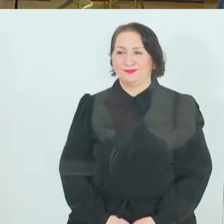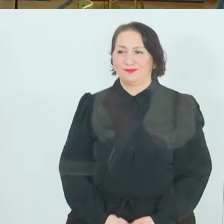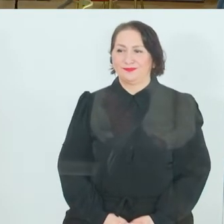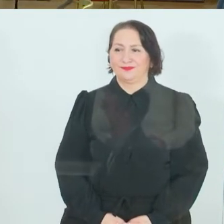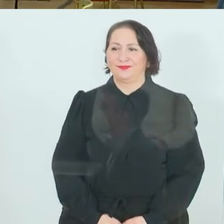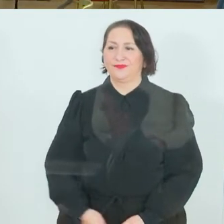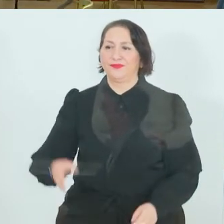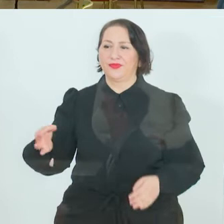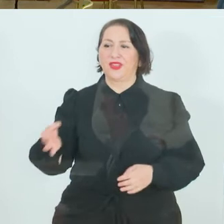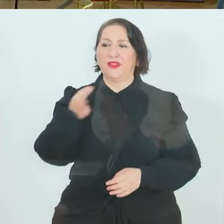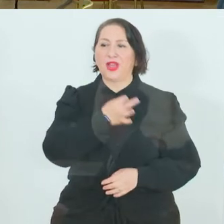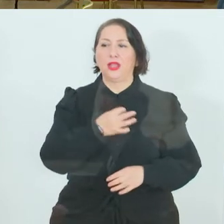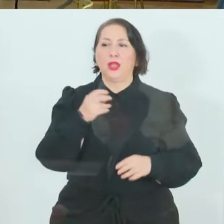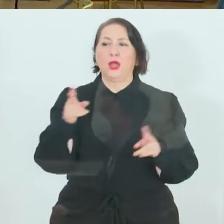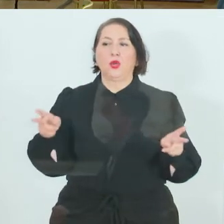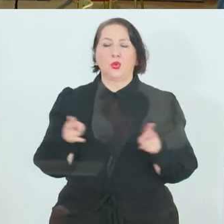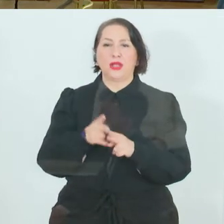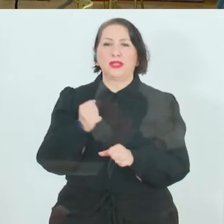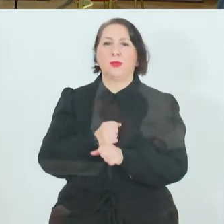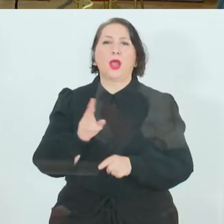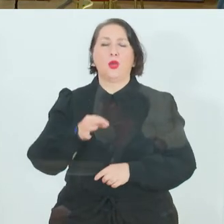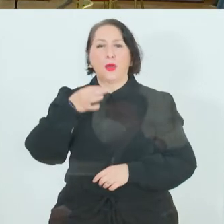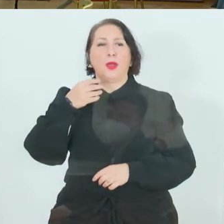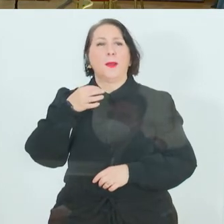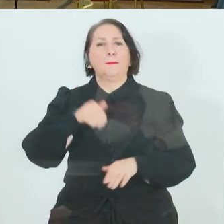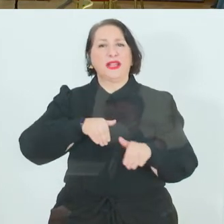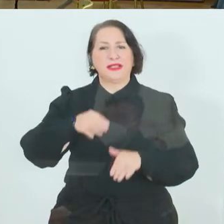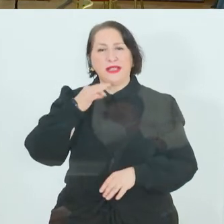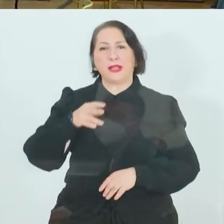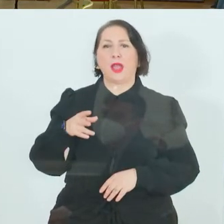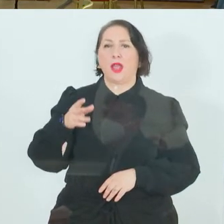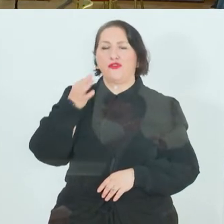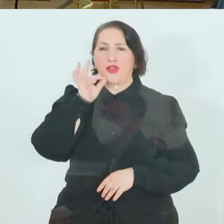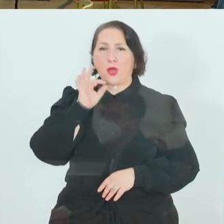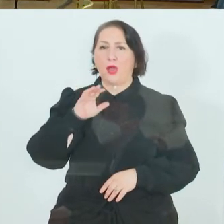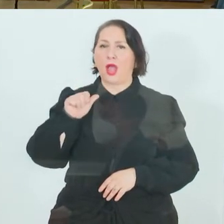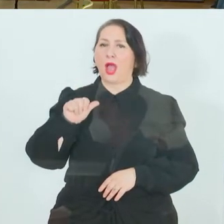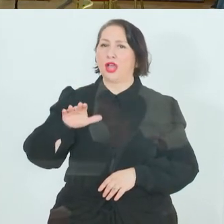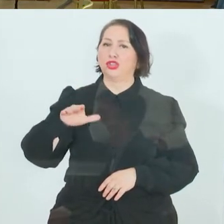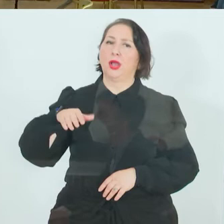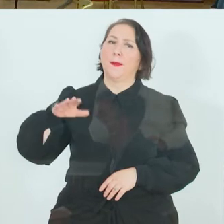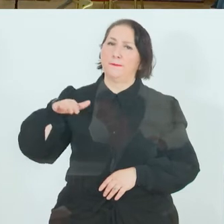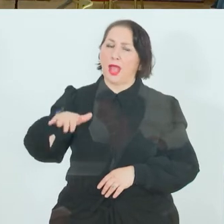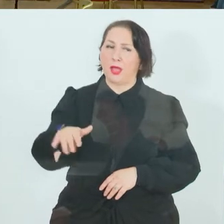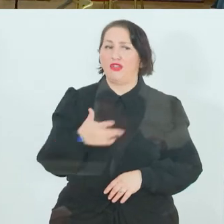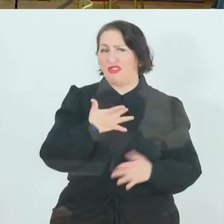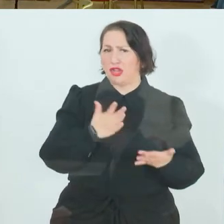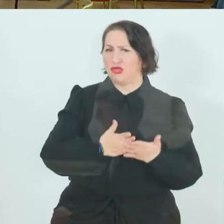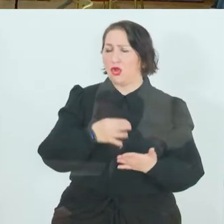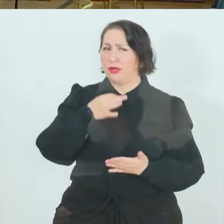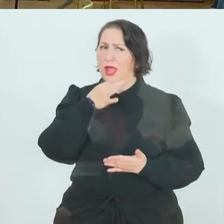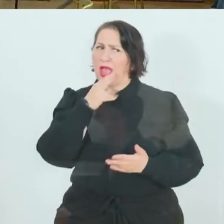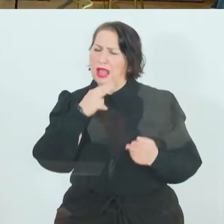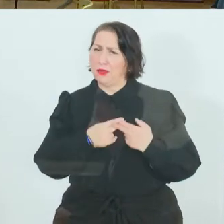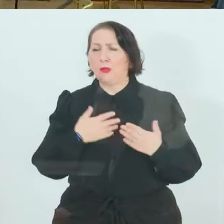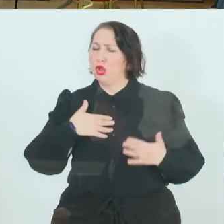Eine Frage zur Kurzarbeit, beziehungsweise die Frau Ministerin Aschbacher. Vielleicht hat sich die Frage oder haben Sie die Frage schon beantwortet, ich stelle sie